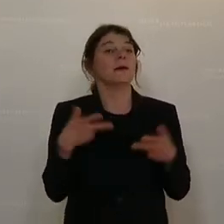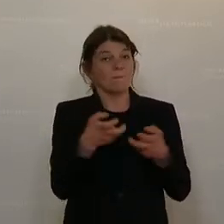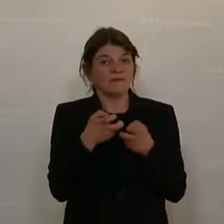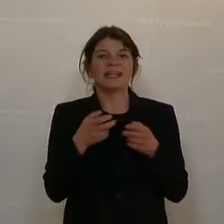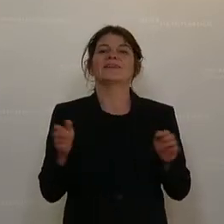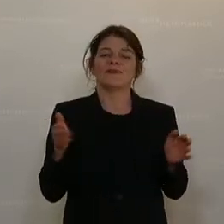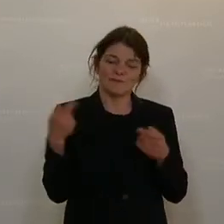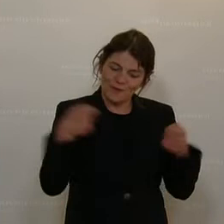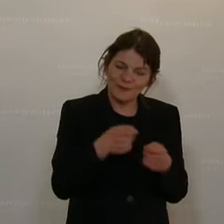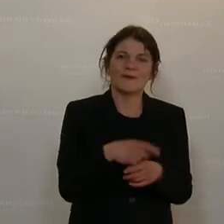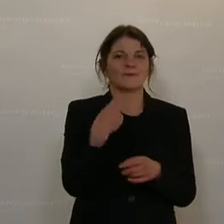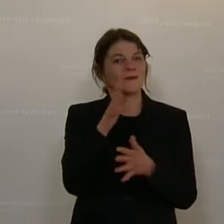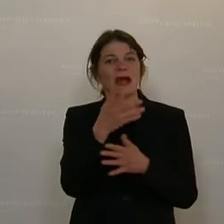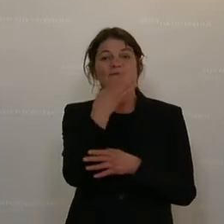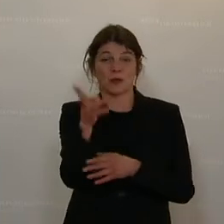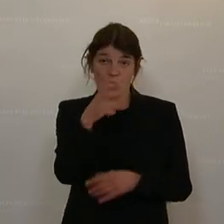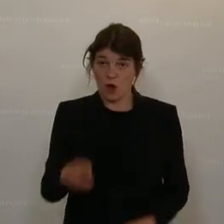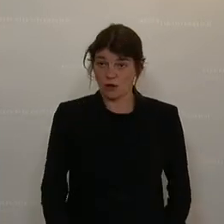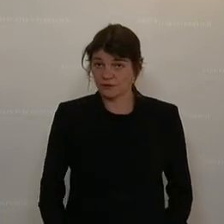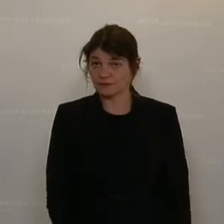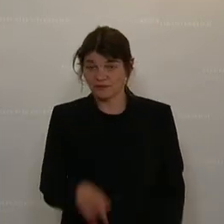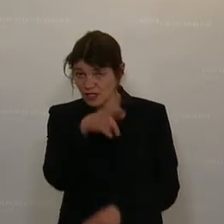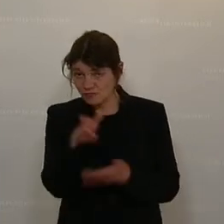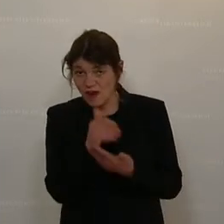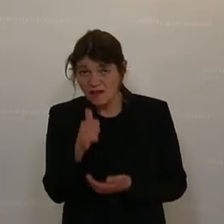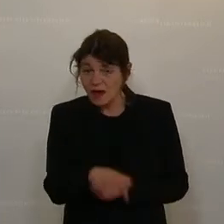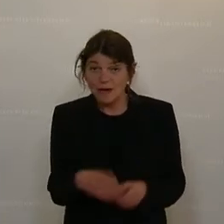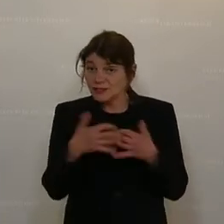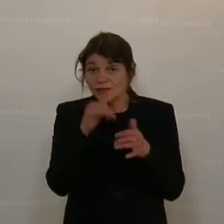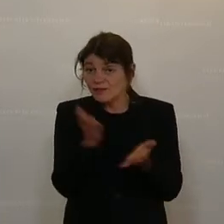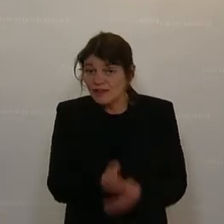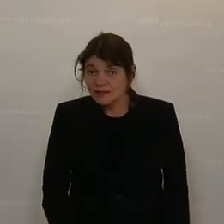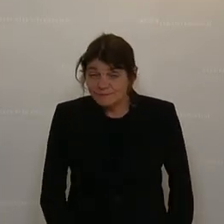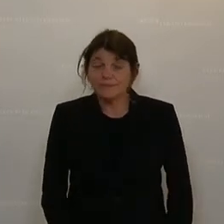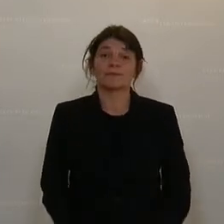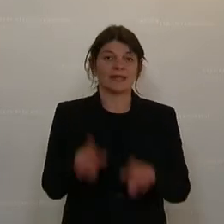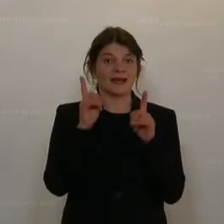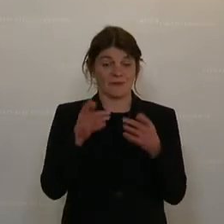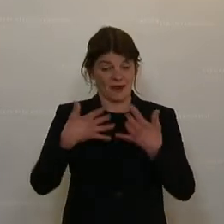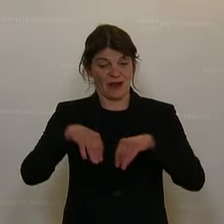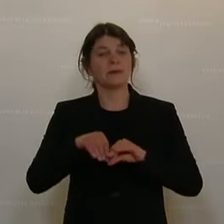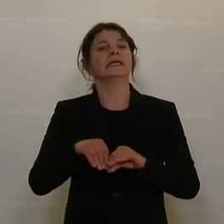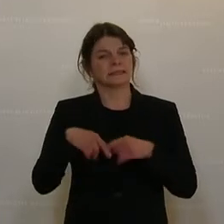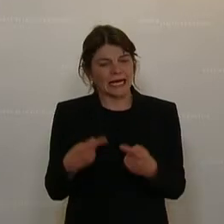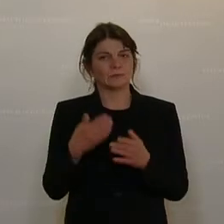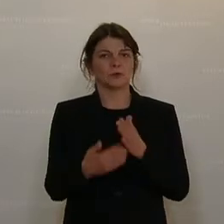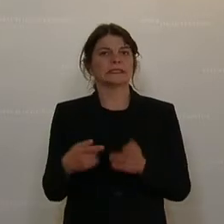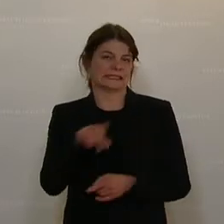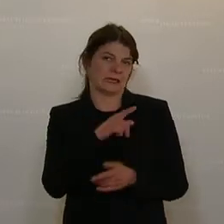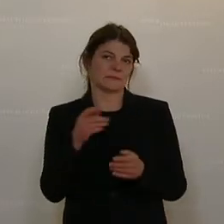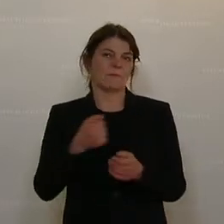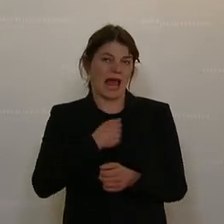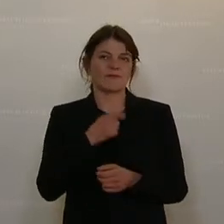Förderung von knapp 400 Euro. Und ich weiß, es wird Ihnen schon langweilig, aber die Geschichte ist noch nicht zu Ende. Die Familie zahlt schlussendlich einen